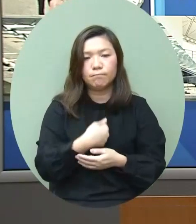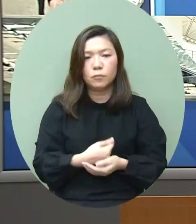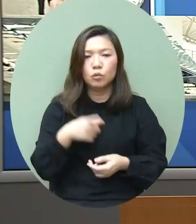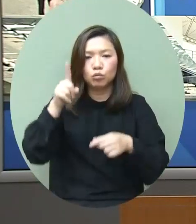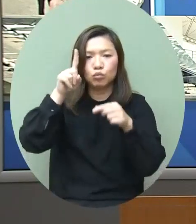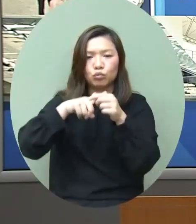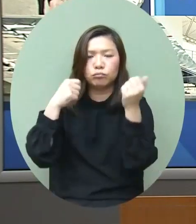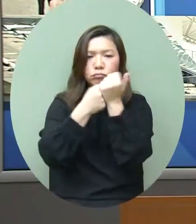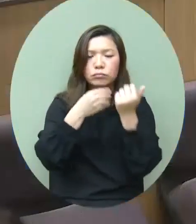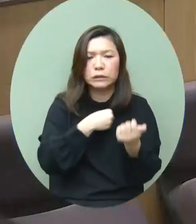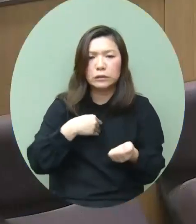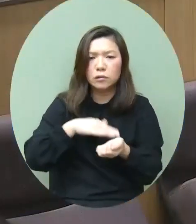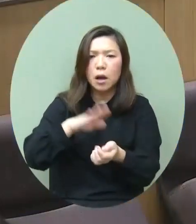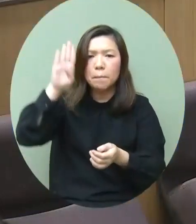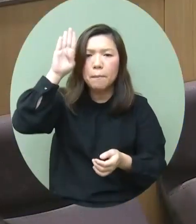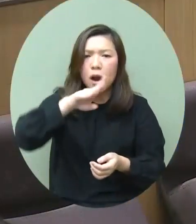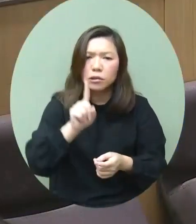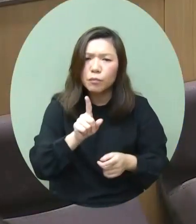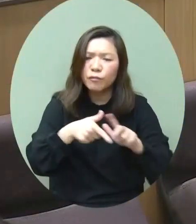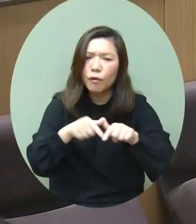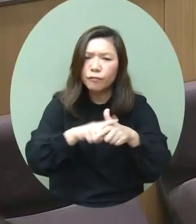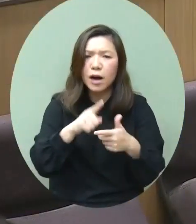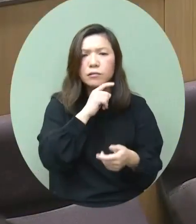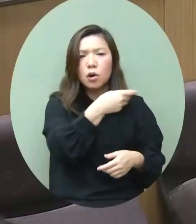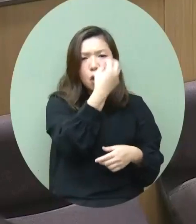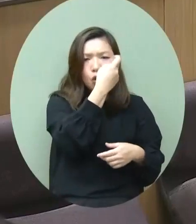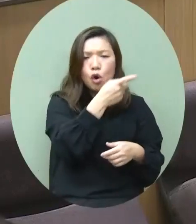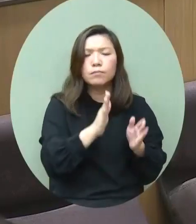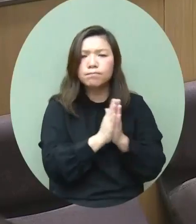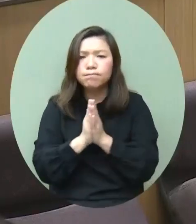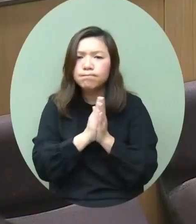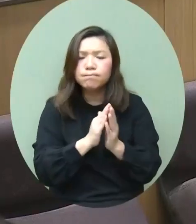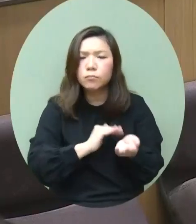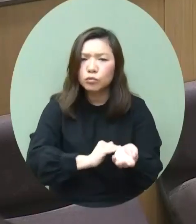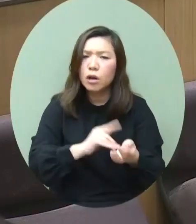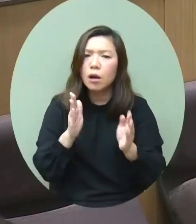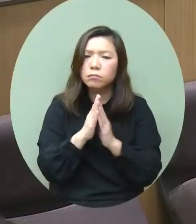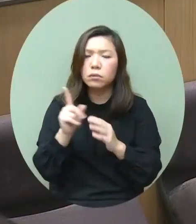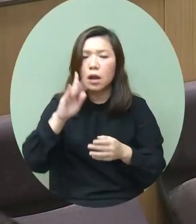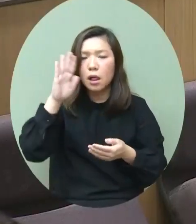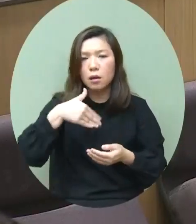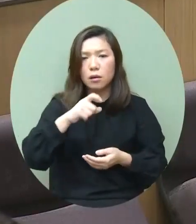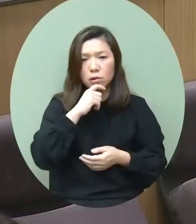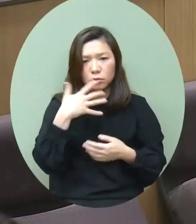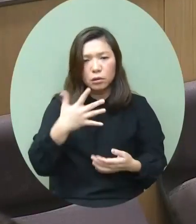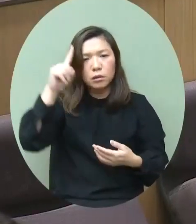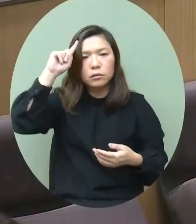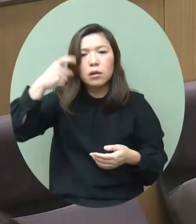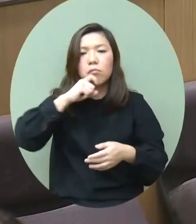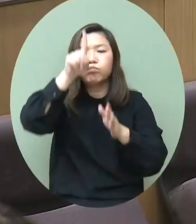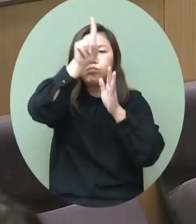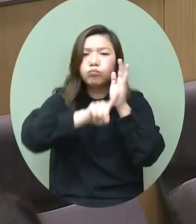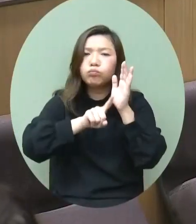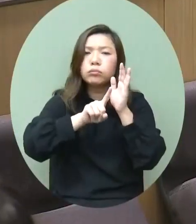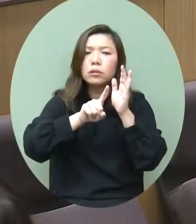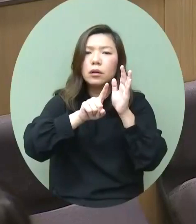就抵講了未來他們將會怎樣的方式跟香港醫護人員進行合作呢而現在香港單日的新增確診人數回落到四